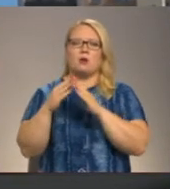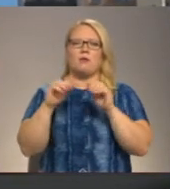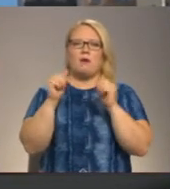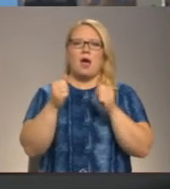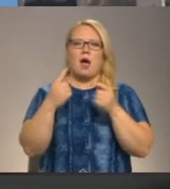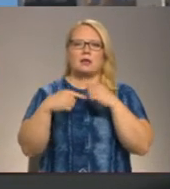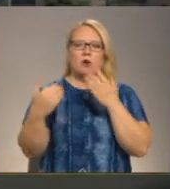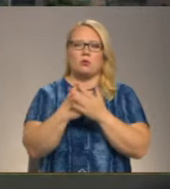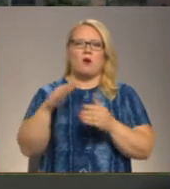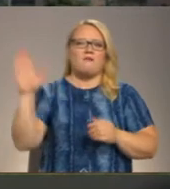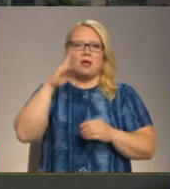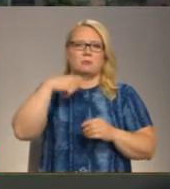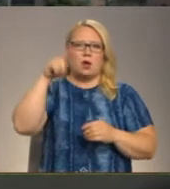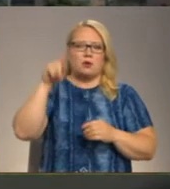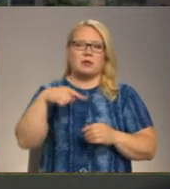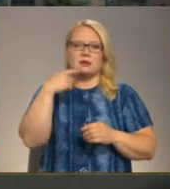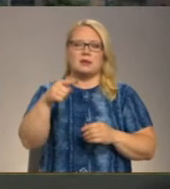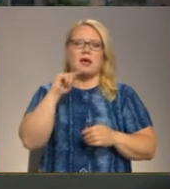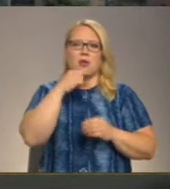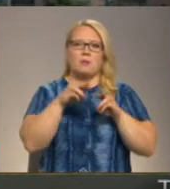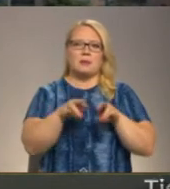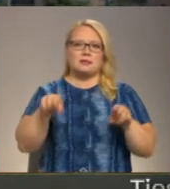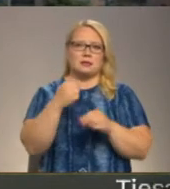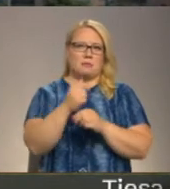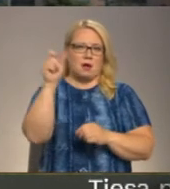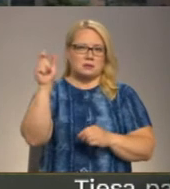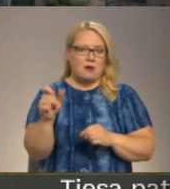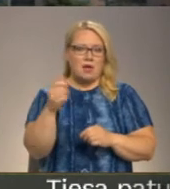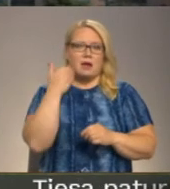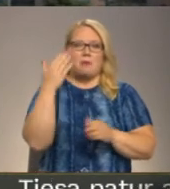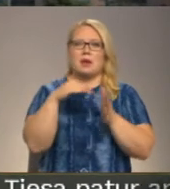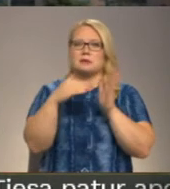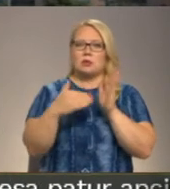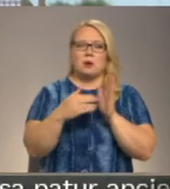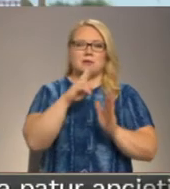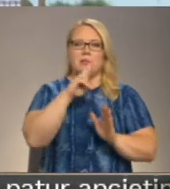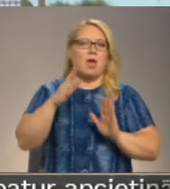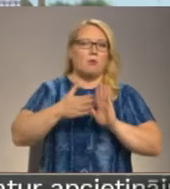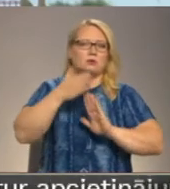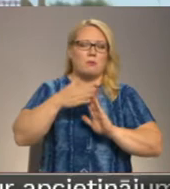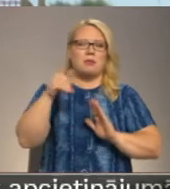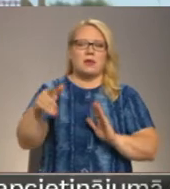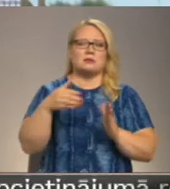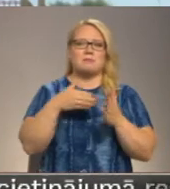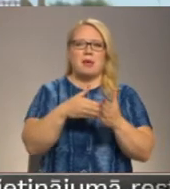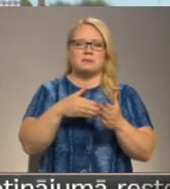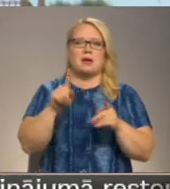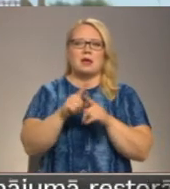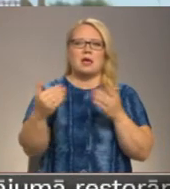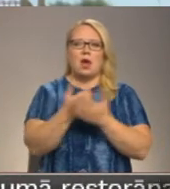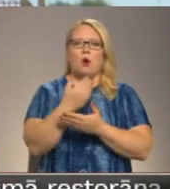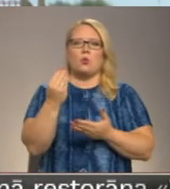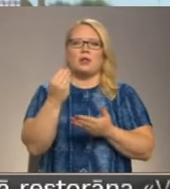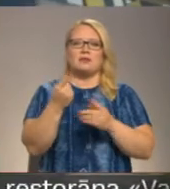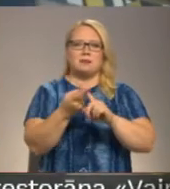no valsts prioritātēm, tā vērtē ekonomikas ministrijas pārstāvis. Kamēr situācija neuzlabosies, tas bramzēs arī jaunu investīciju